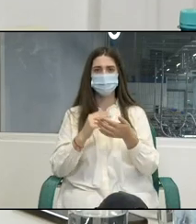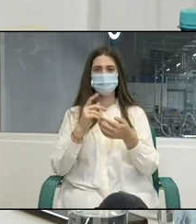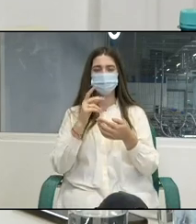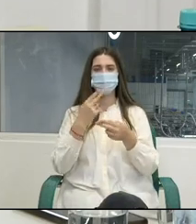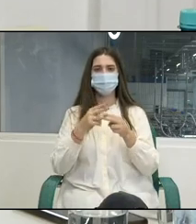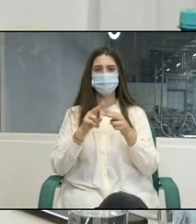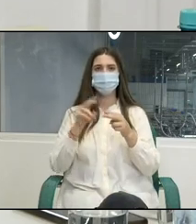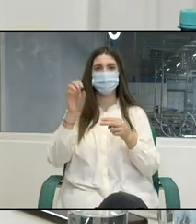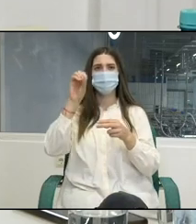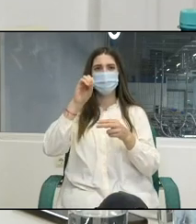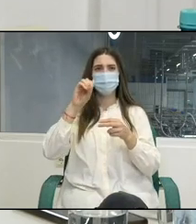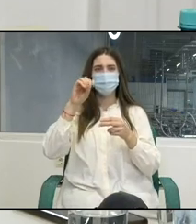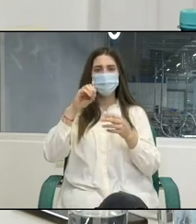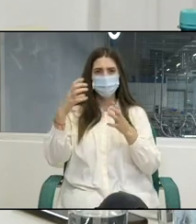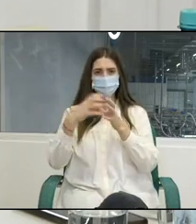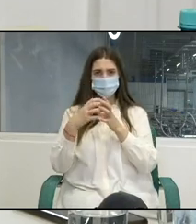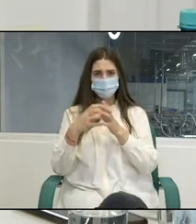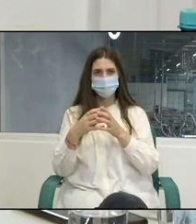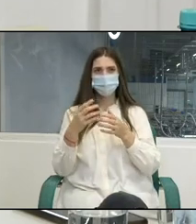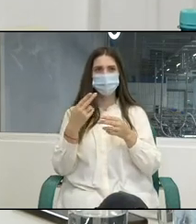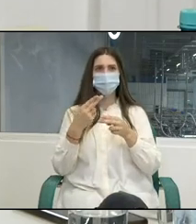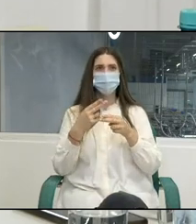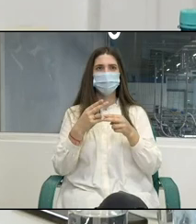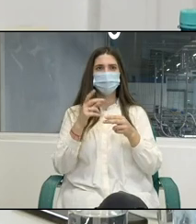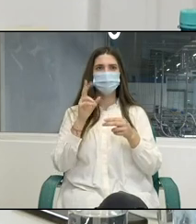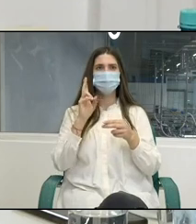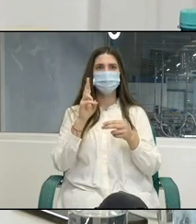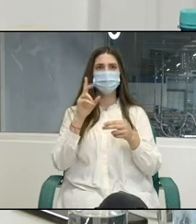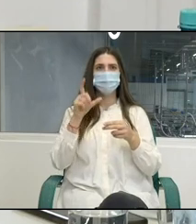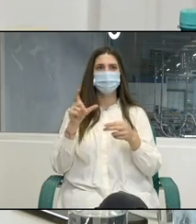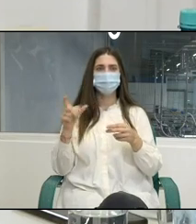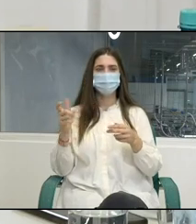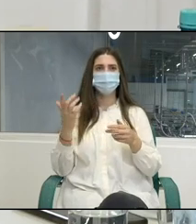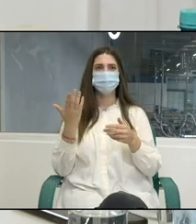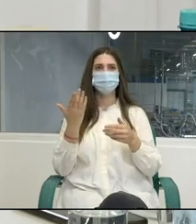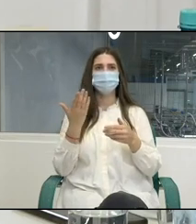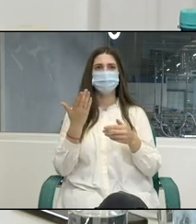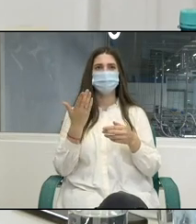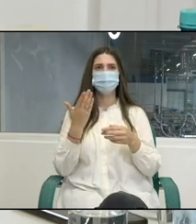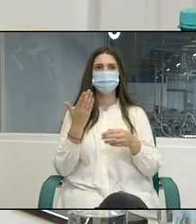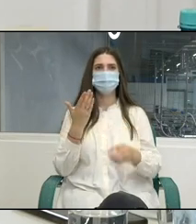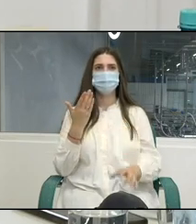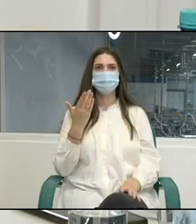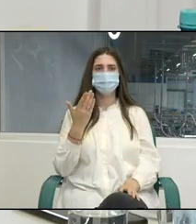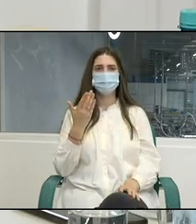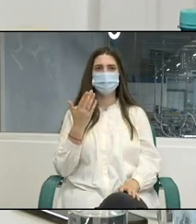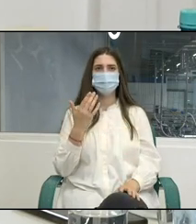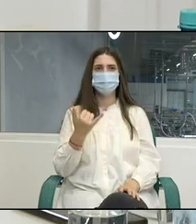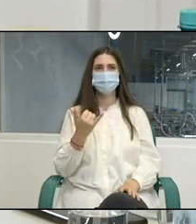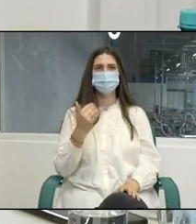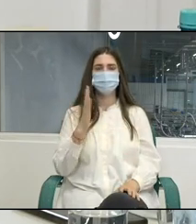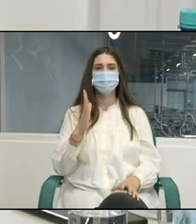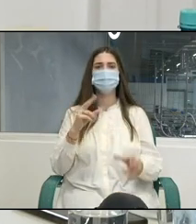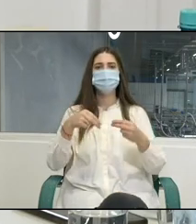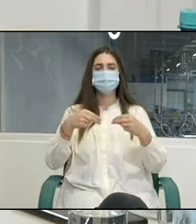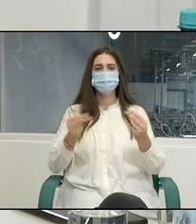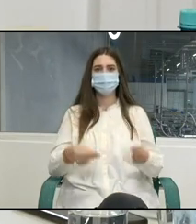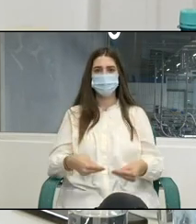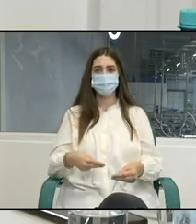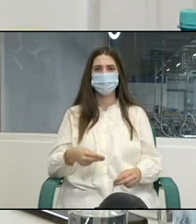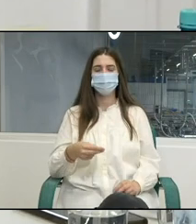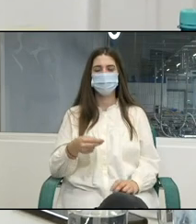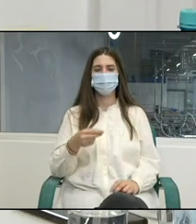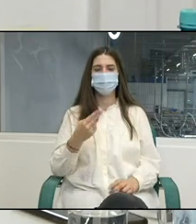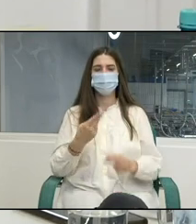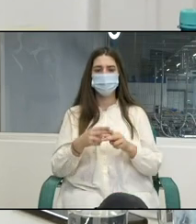inclusiv și cei ține de persoanele vulnerabile Evident că programul care astăzi urmează să fie semnat va fi un